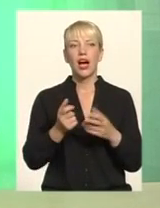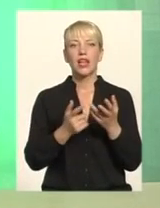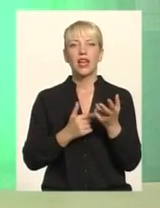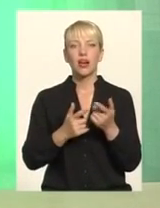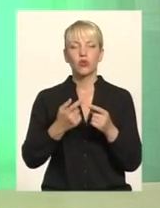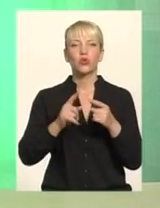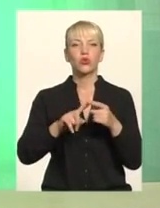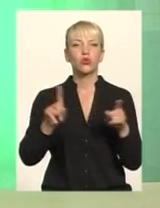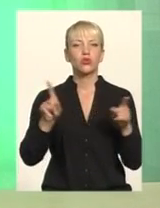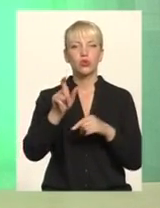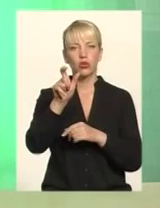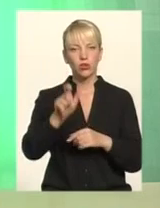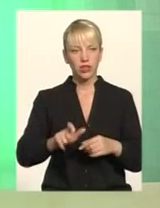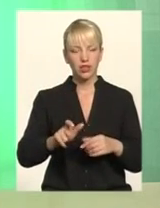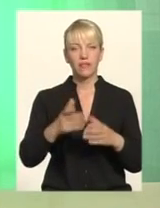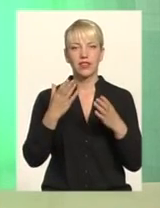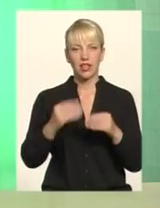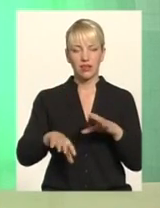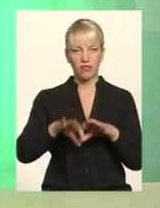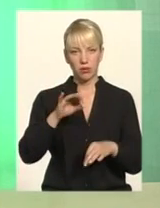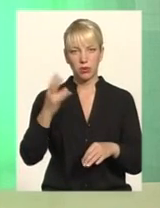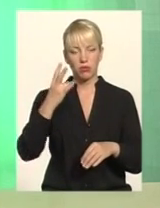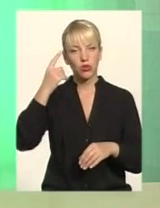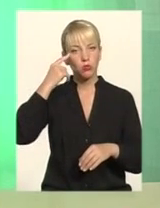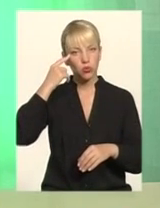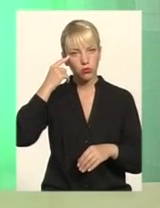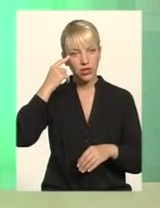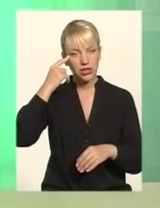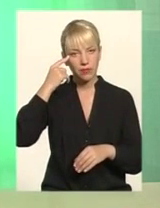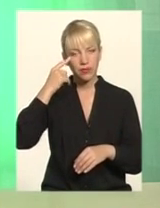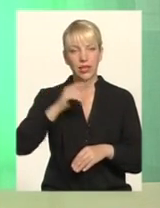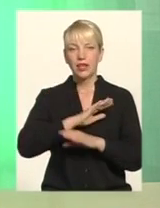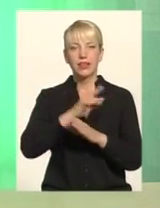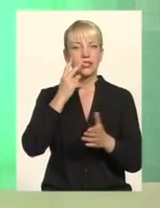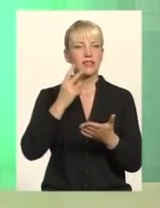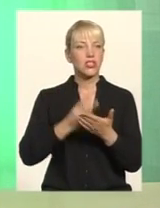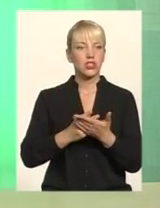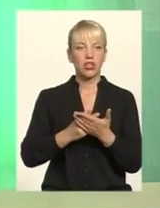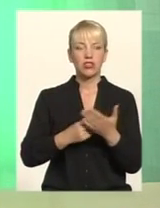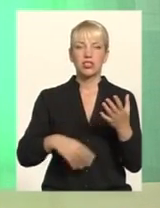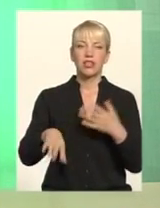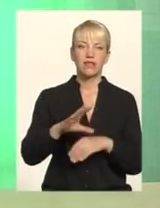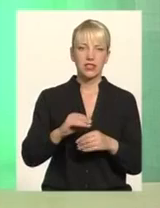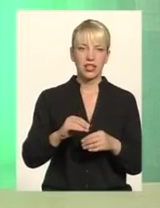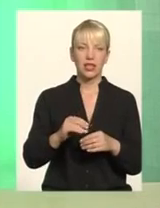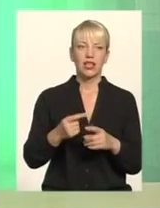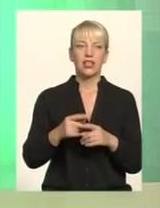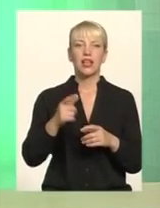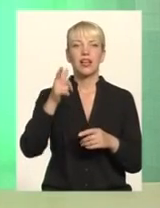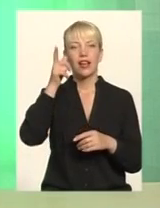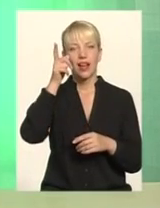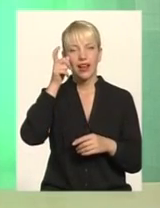того, що людина має в день виборів все ж таки подумати, що Незважаючи на все, як кажуть, гречко-сіяння,